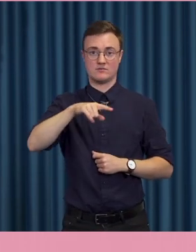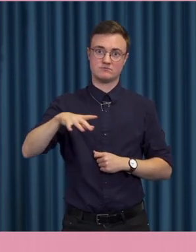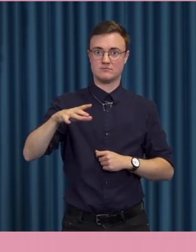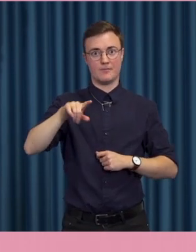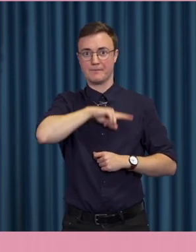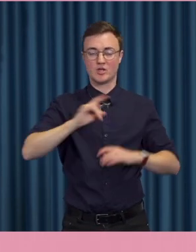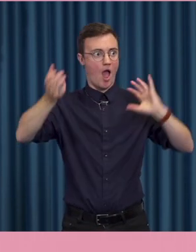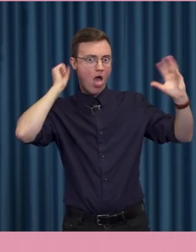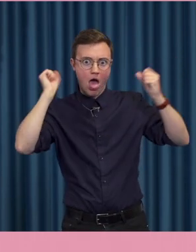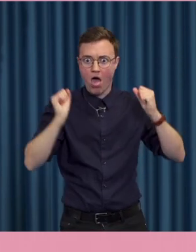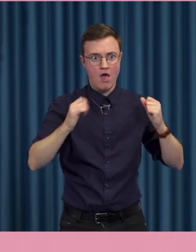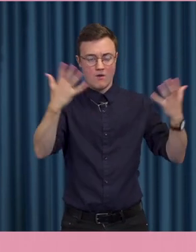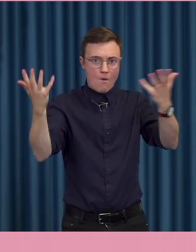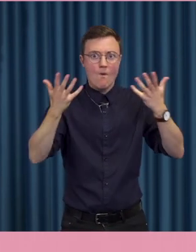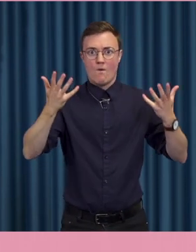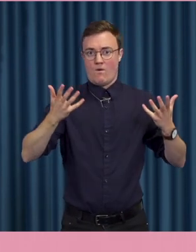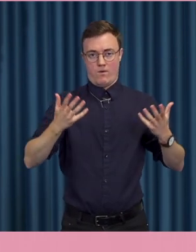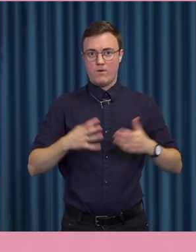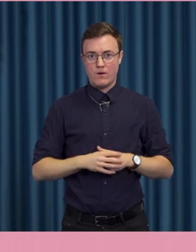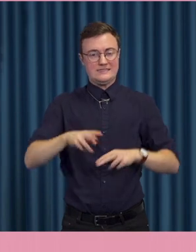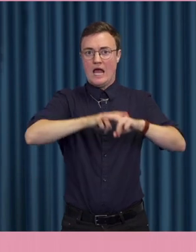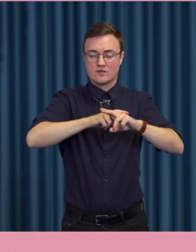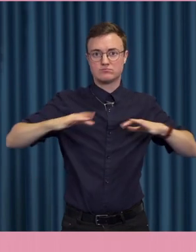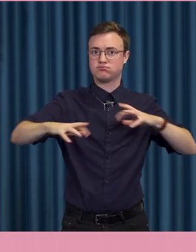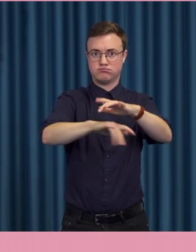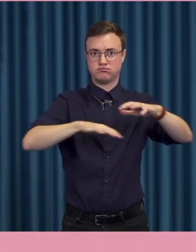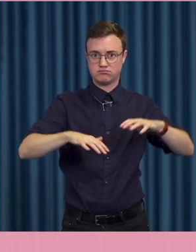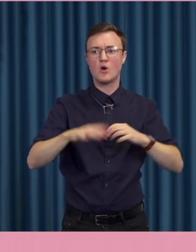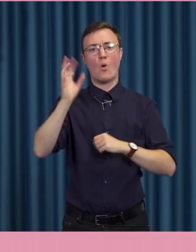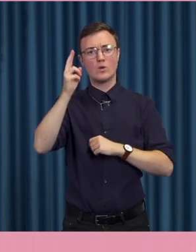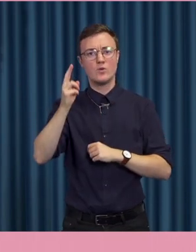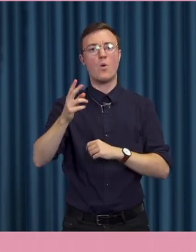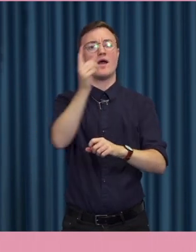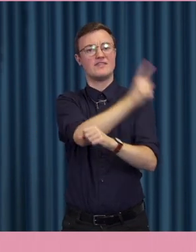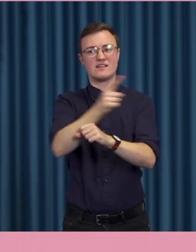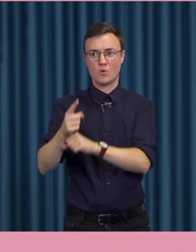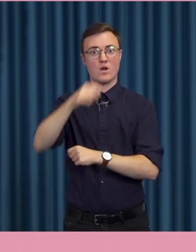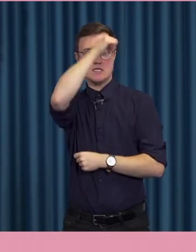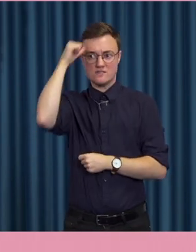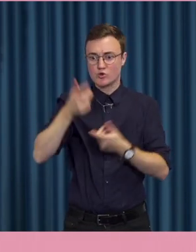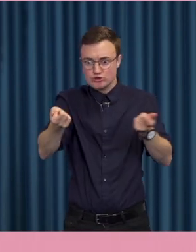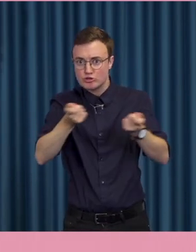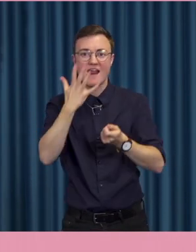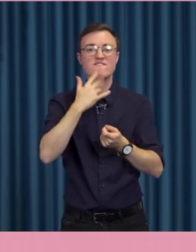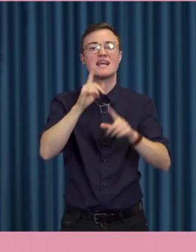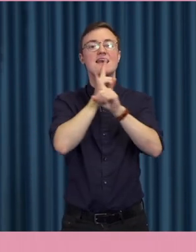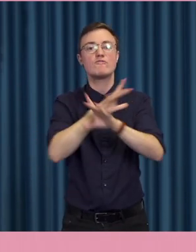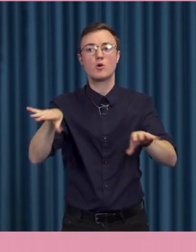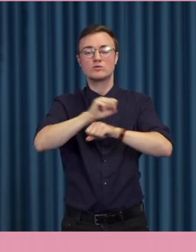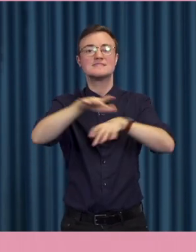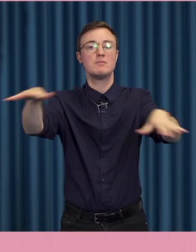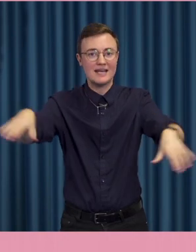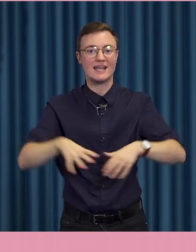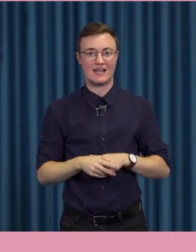bestörtning runt om. Diktatorer får svårare att kontrollera informationen. Sånt här, det var mindre